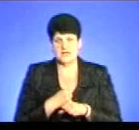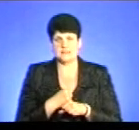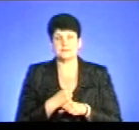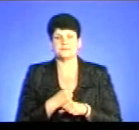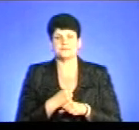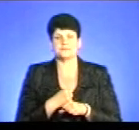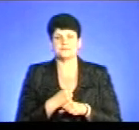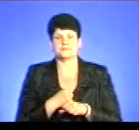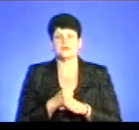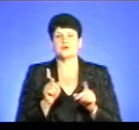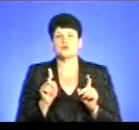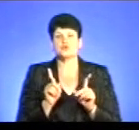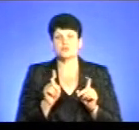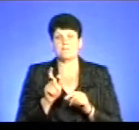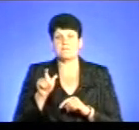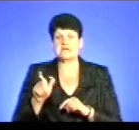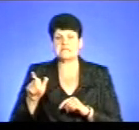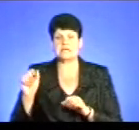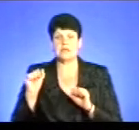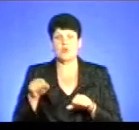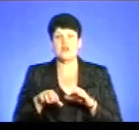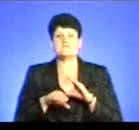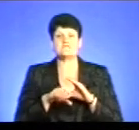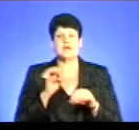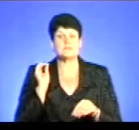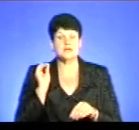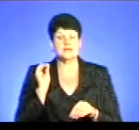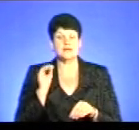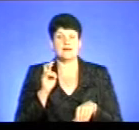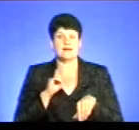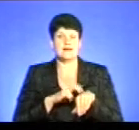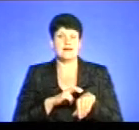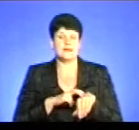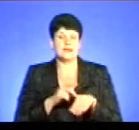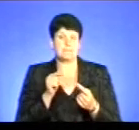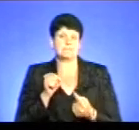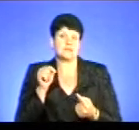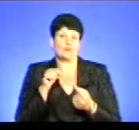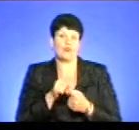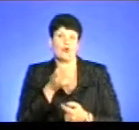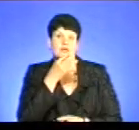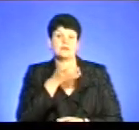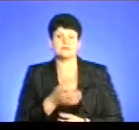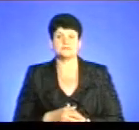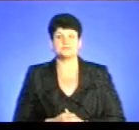пацієнти могли вибрати між лікарями, які їм підходять найбільше.